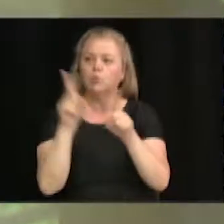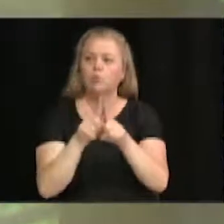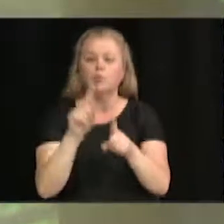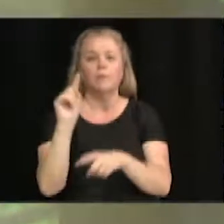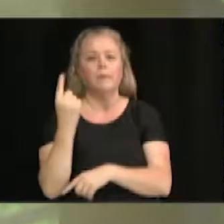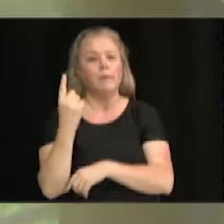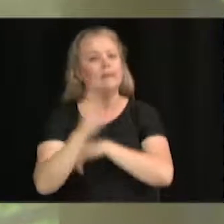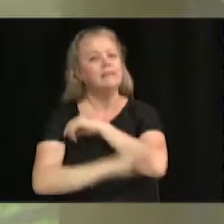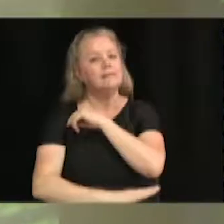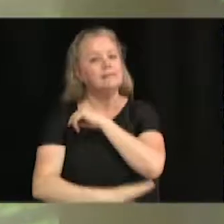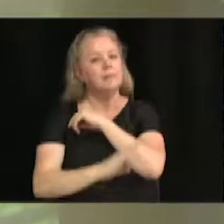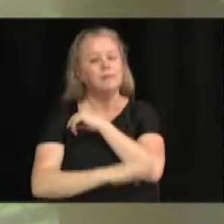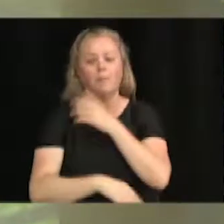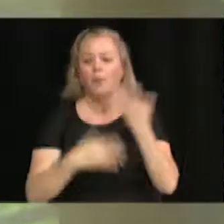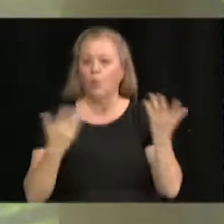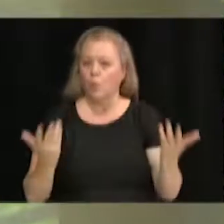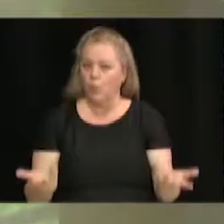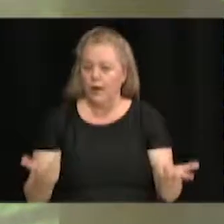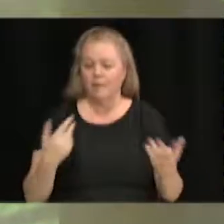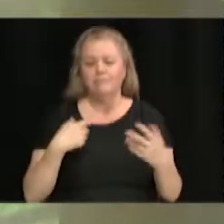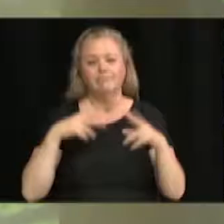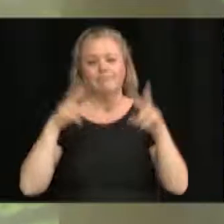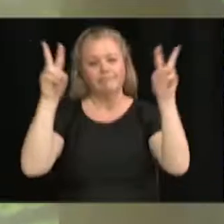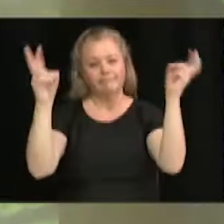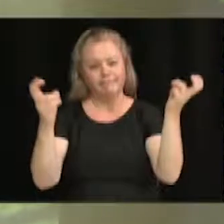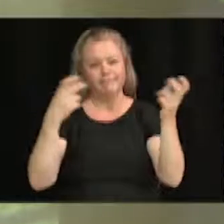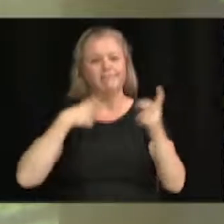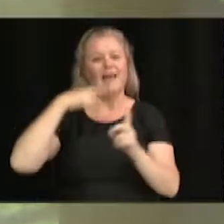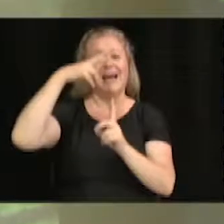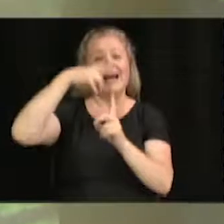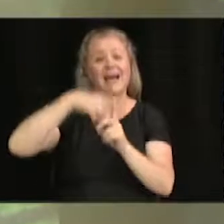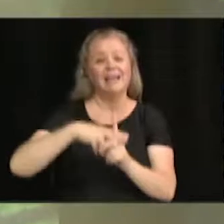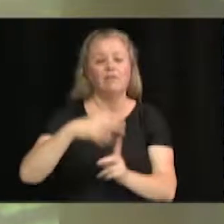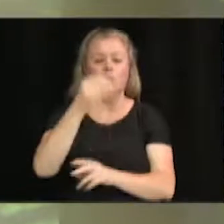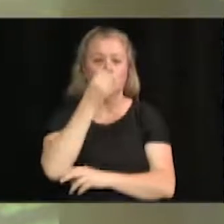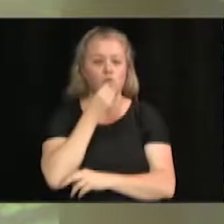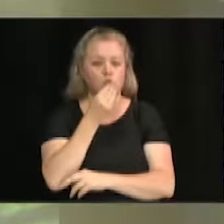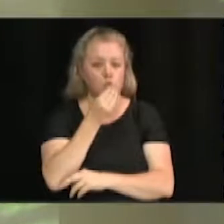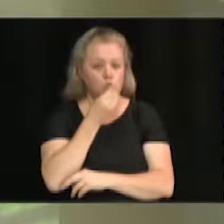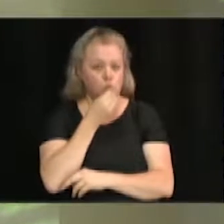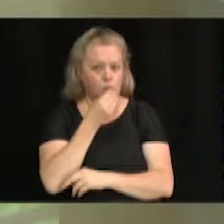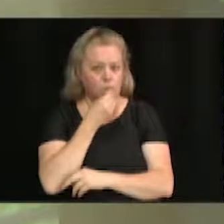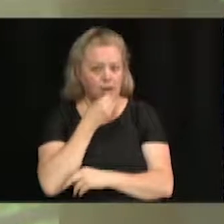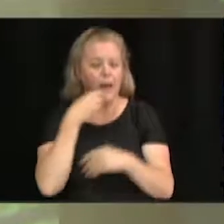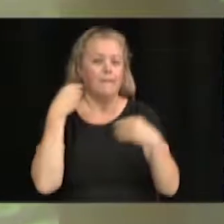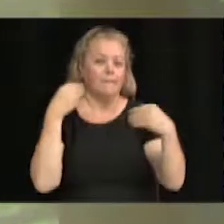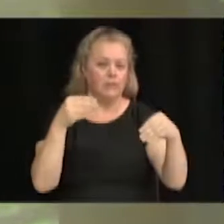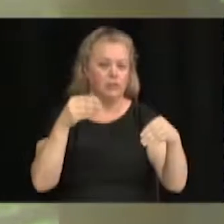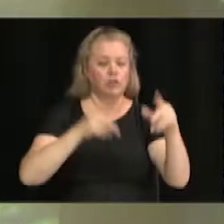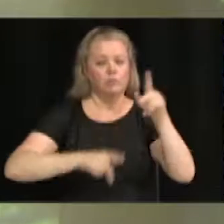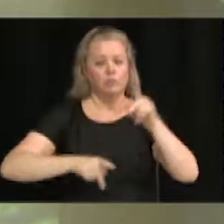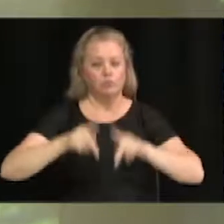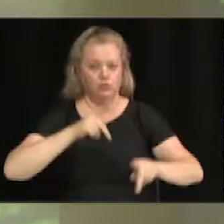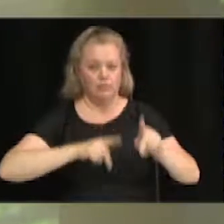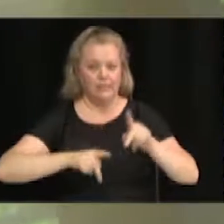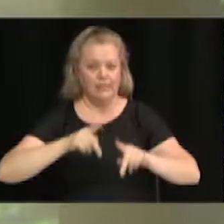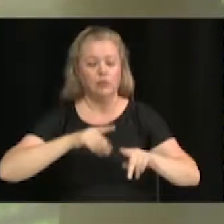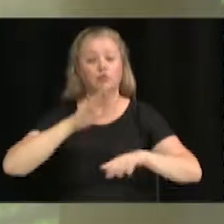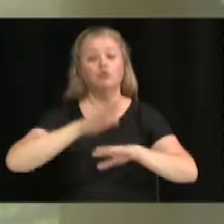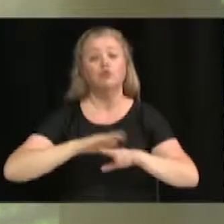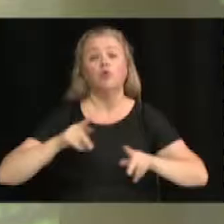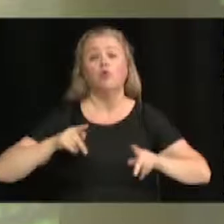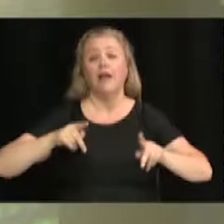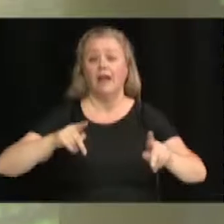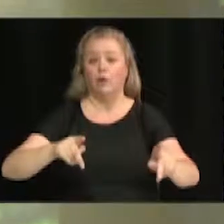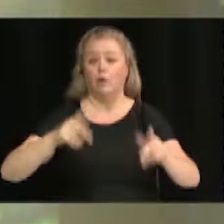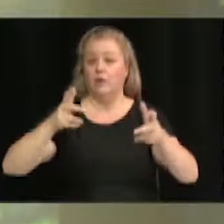ce sera les rendez-vous gourmands, marchés publics saisonniers au centre-ville de Victoriaville, situés maintenant sur la rue de